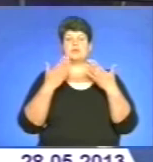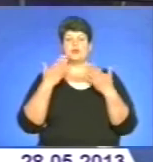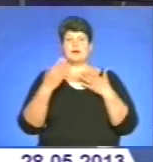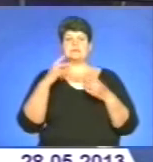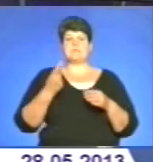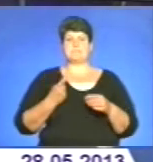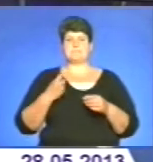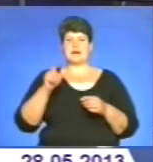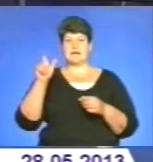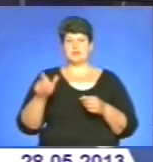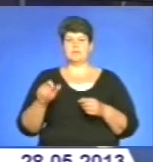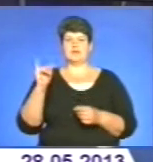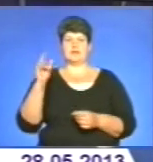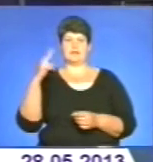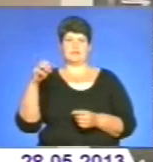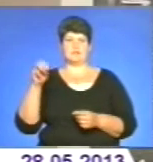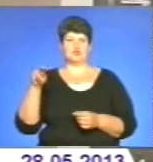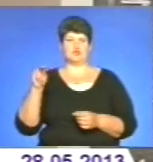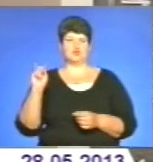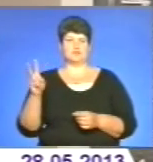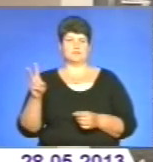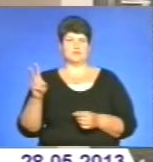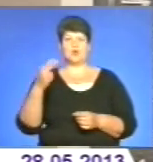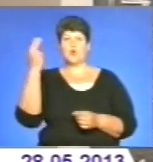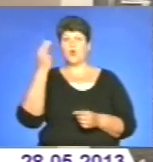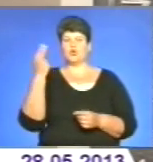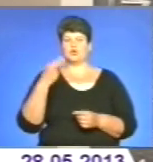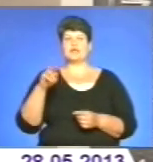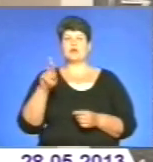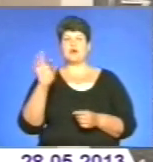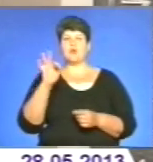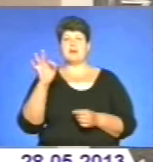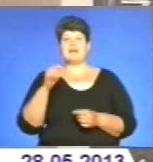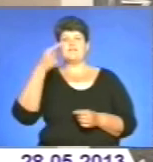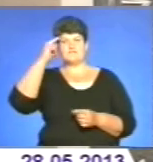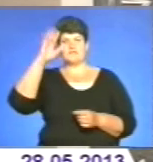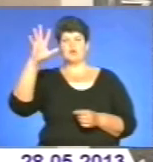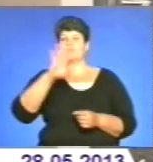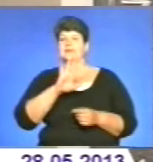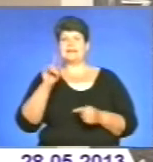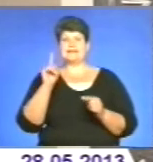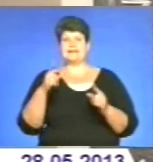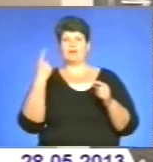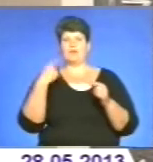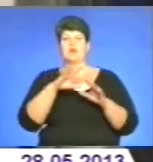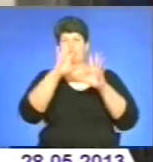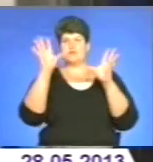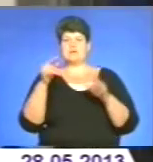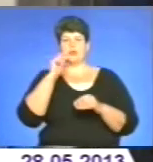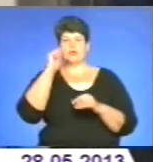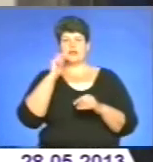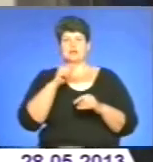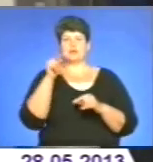майстром Ірина Демчук. Художник Ярослав Омелян відомий не лише в області, а й в усій Україні, передусім